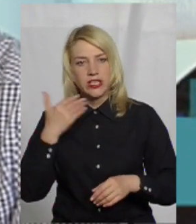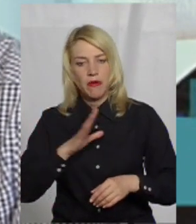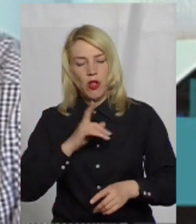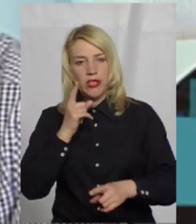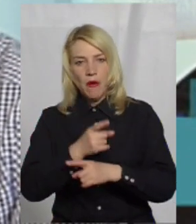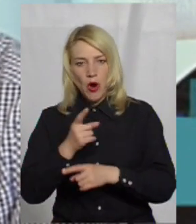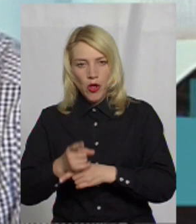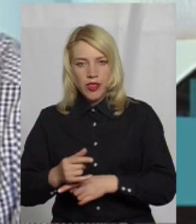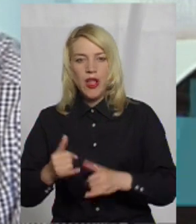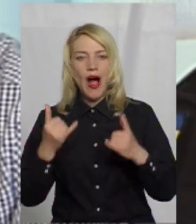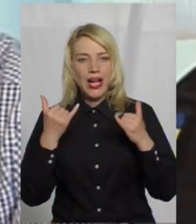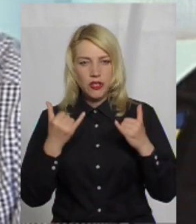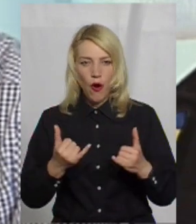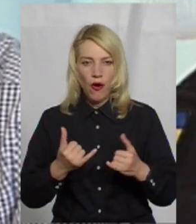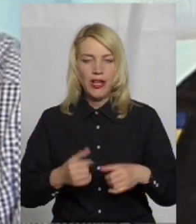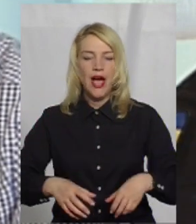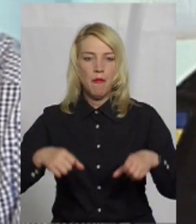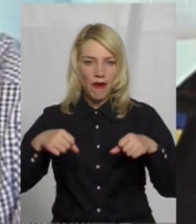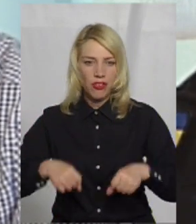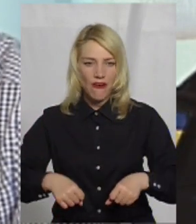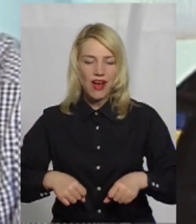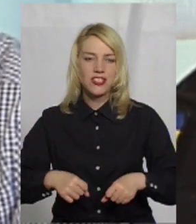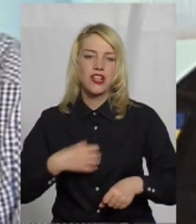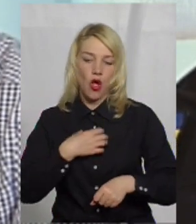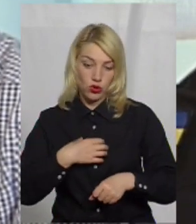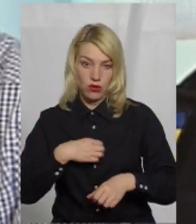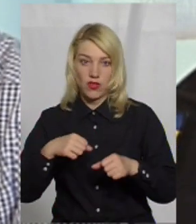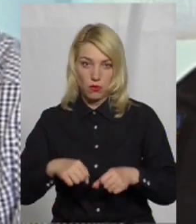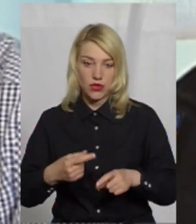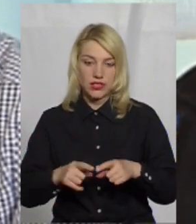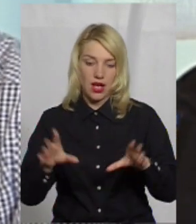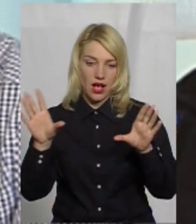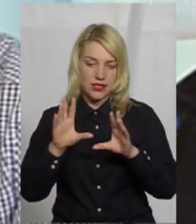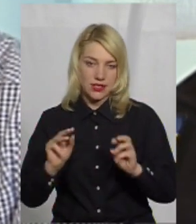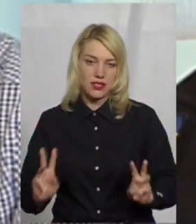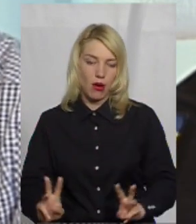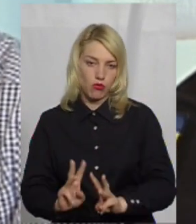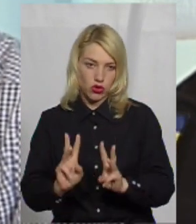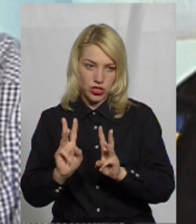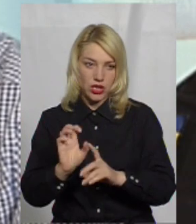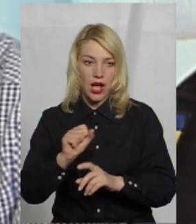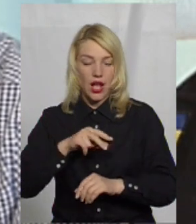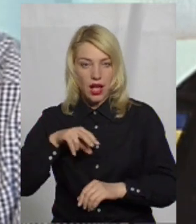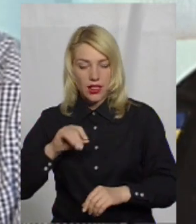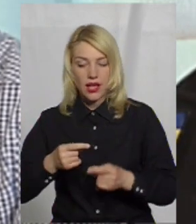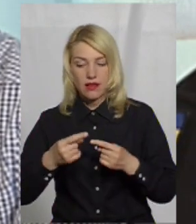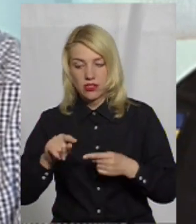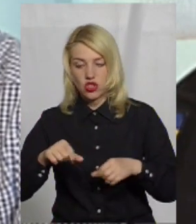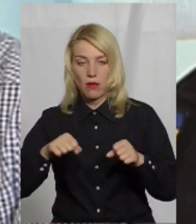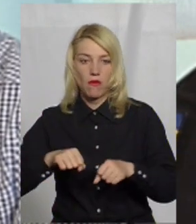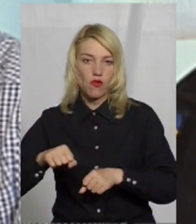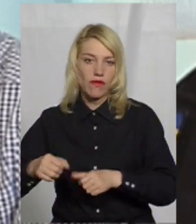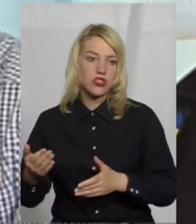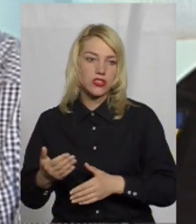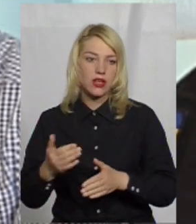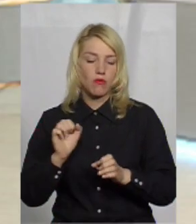Сьогодні повноваження, основні повноваження, звичайно, це гасіння пожеж, але інші повноваження, які